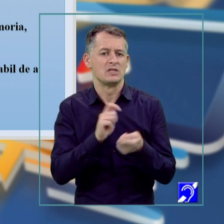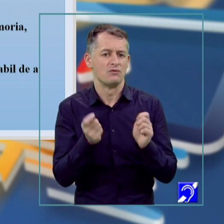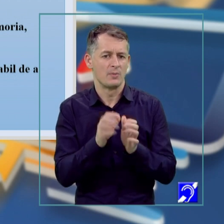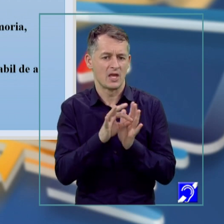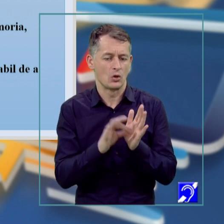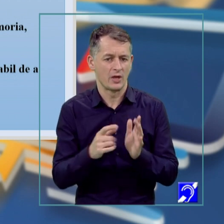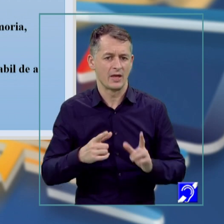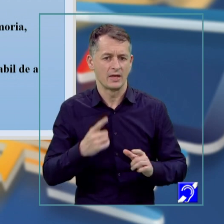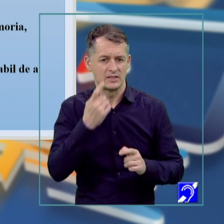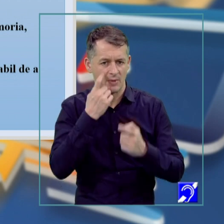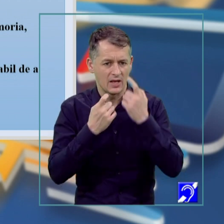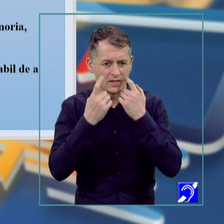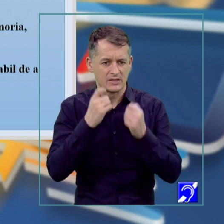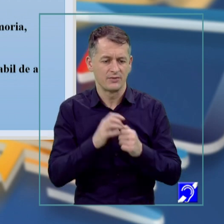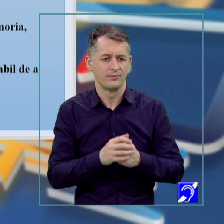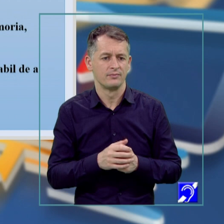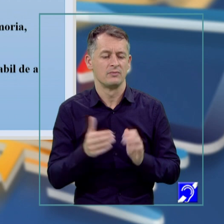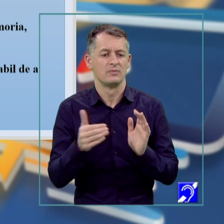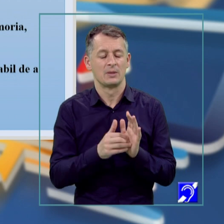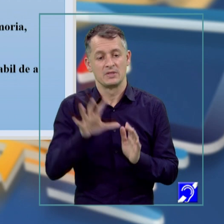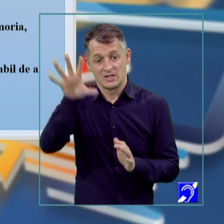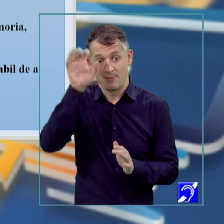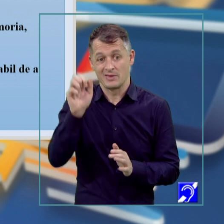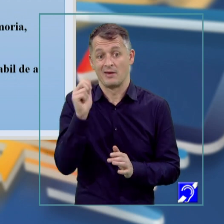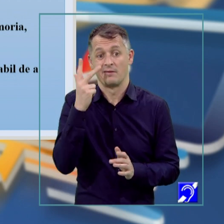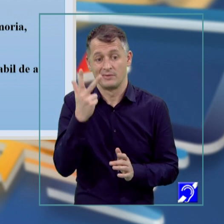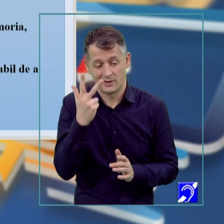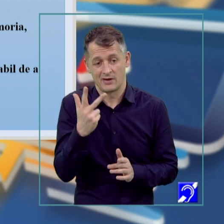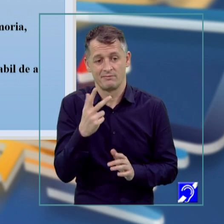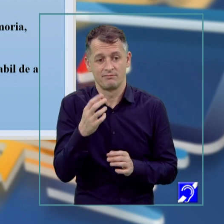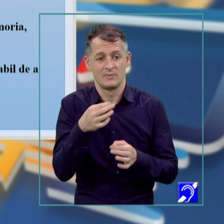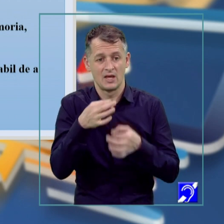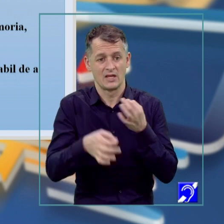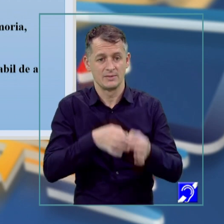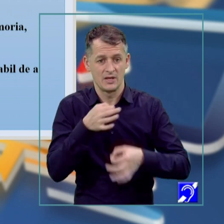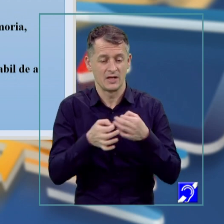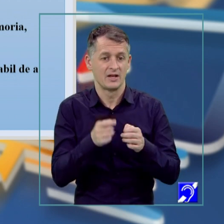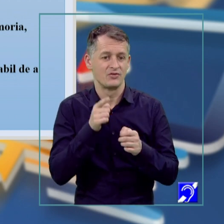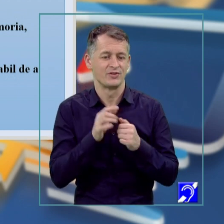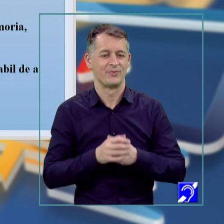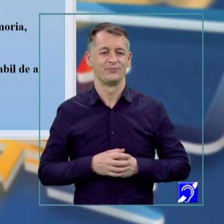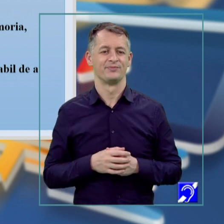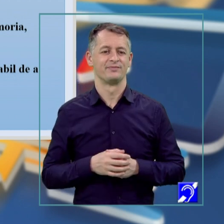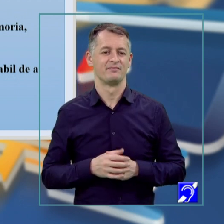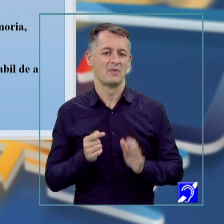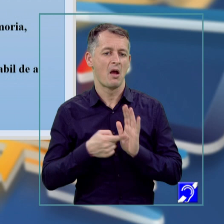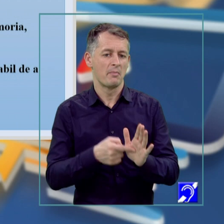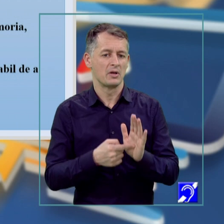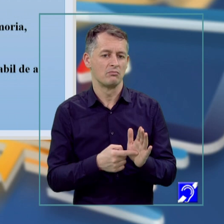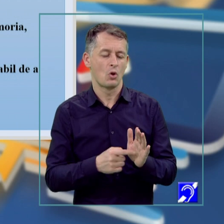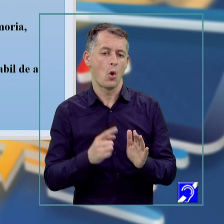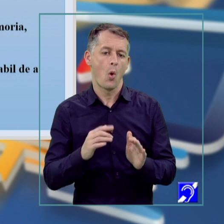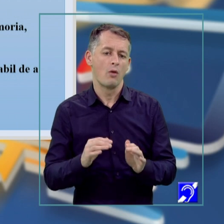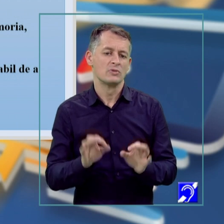măcar trei trebuie să ținem întotdeauna aminte foarte bine pentru că se cer în subiectul de tip 2 de bacalaureat, apare pe o anumită treapta